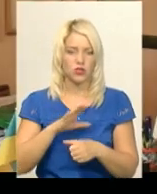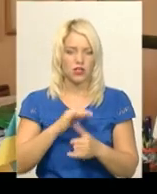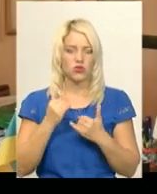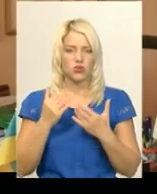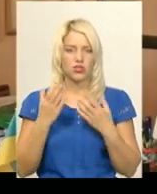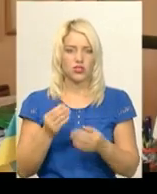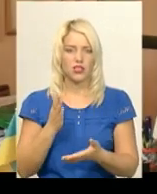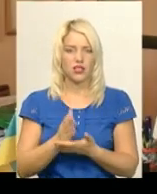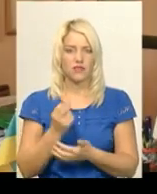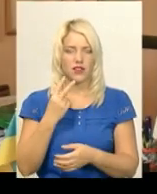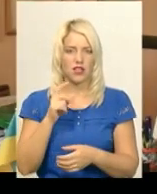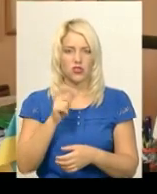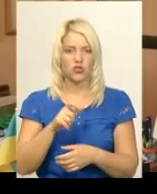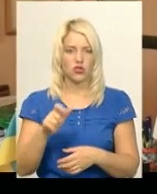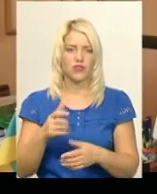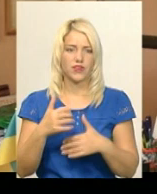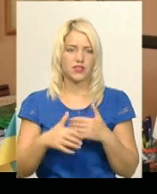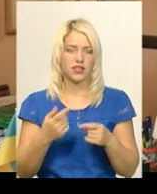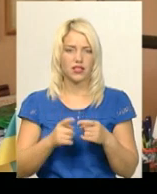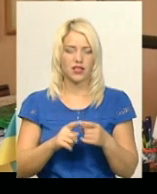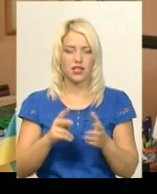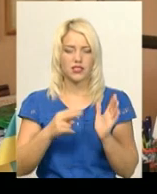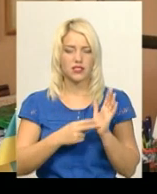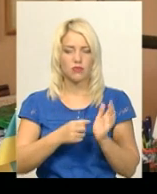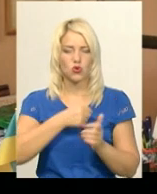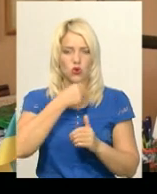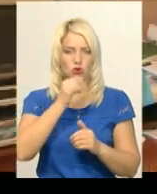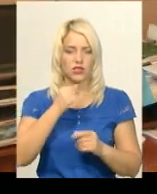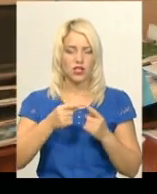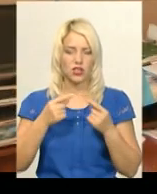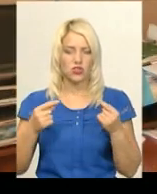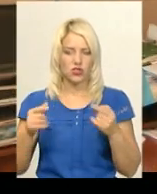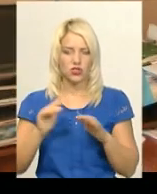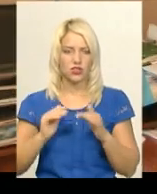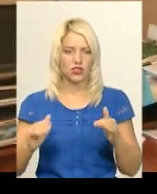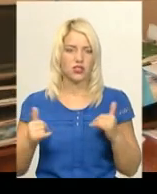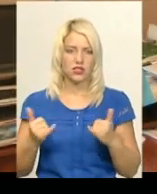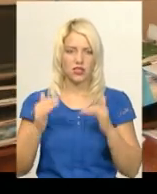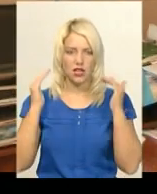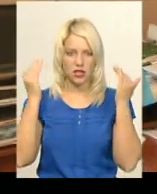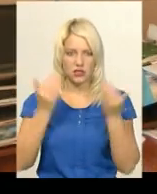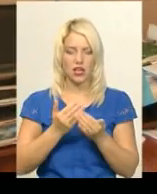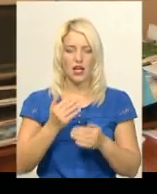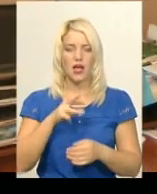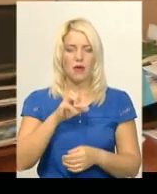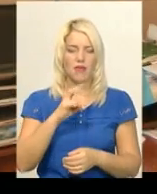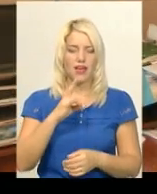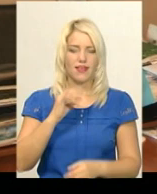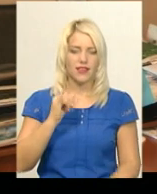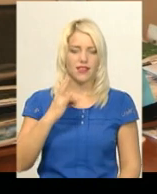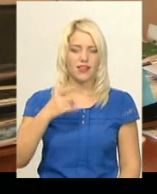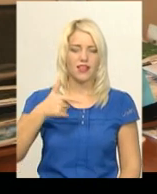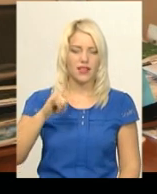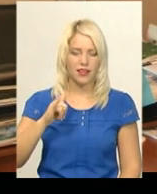знаходиться 12 чоловік, серед них 7 дорослих і інші діти. Зараз на з реанімації з менігонцефалітом важким лежить